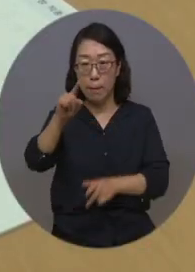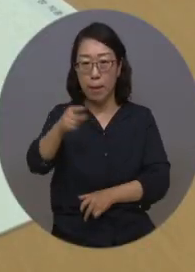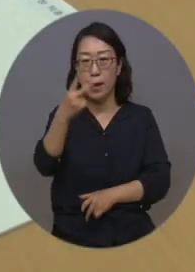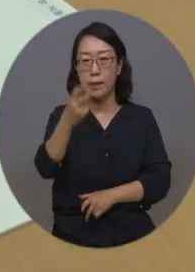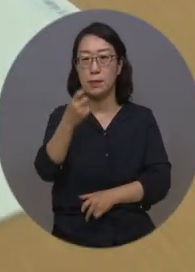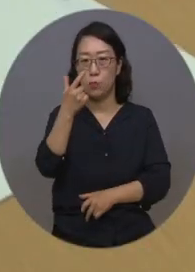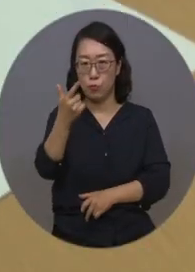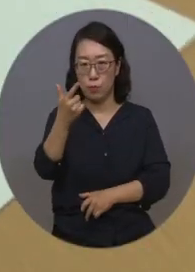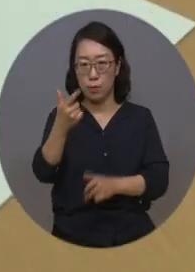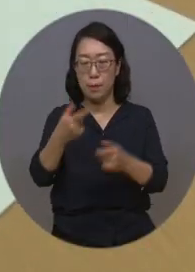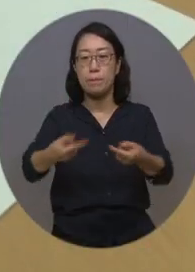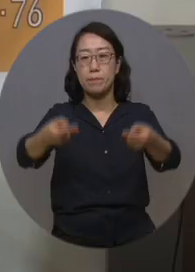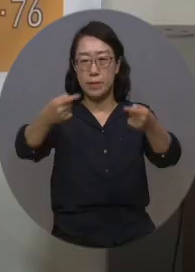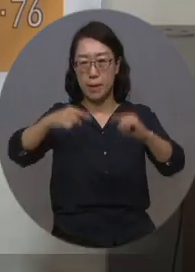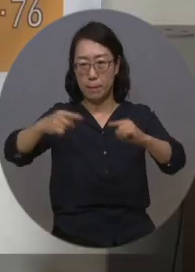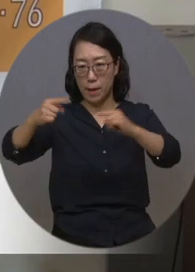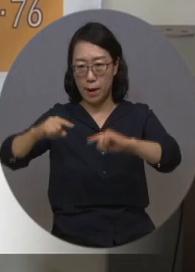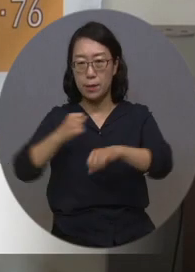참가했습니다.